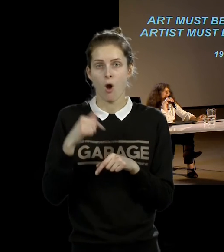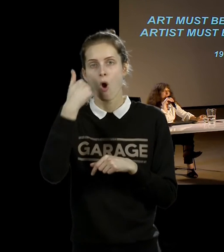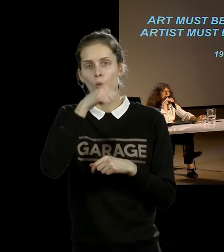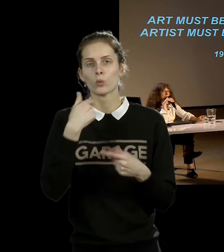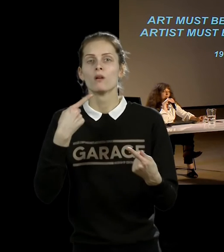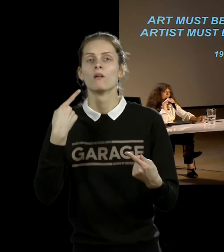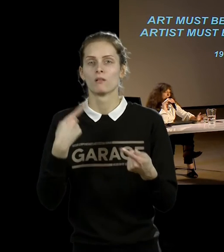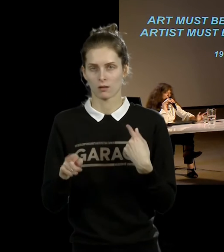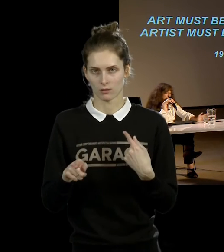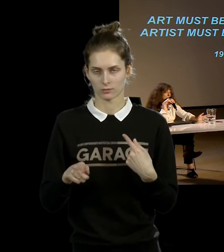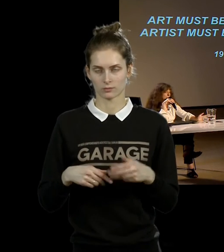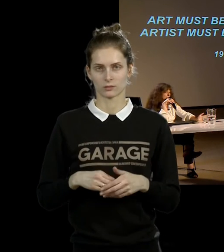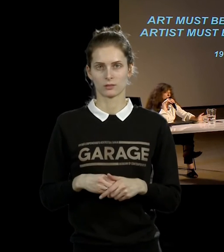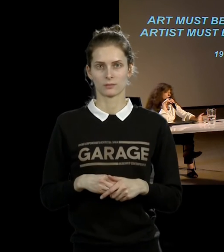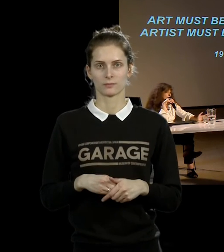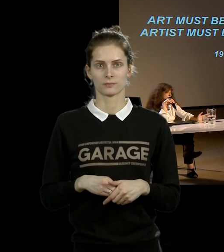перед тем, как